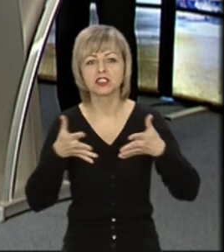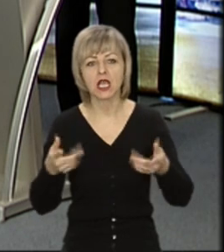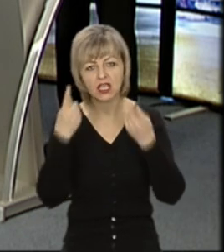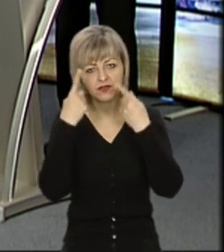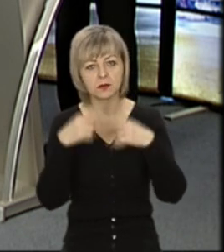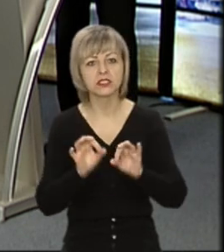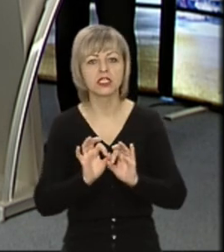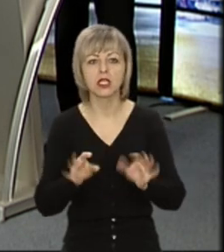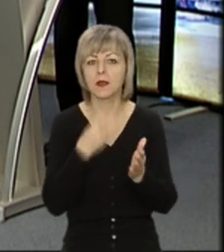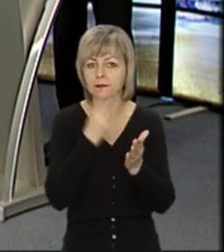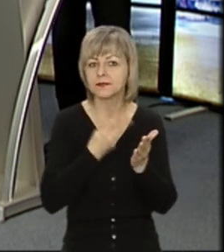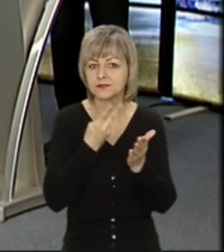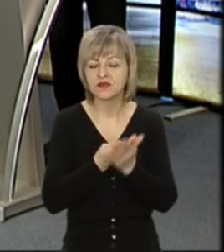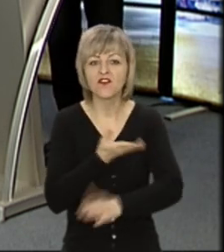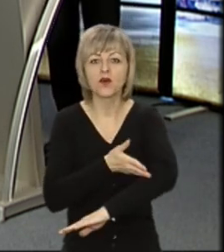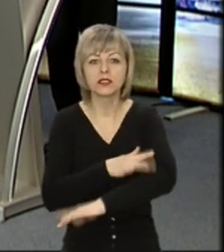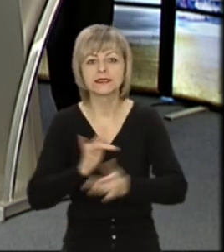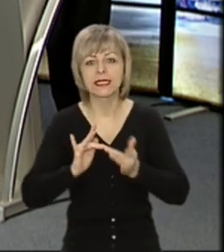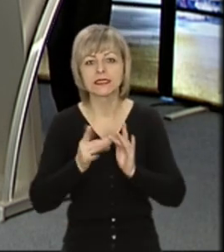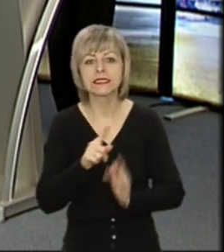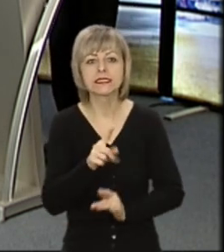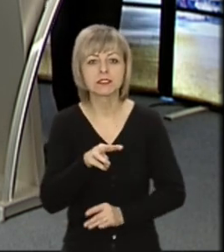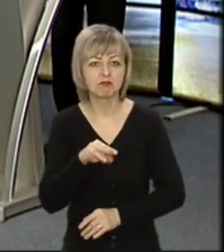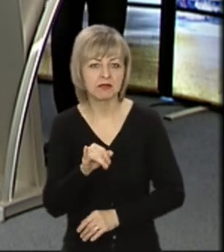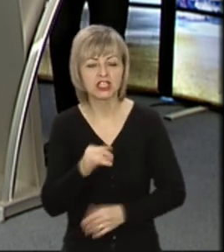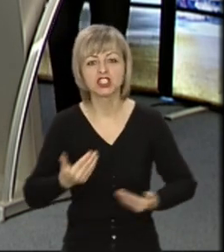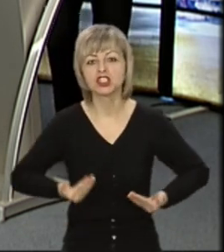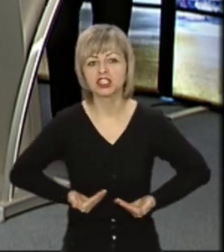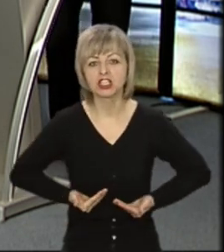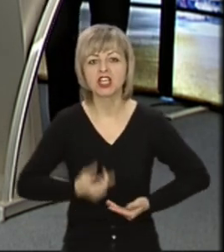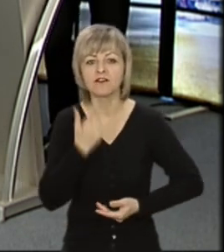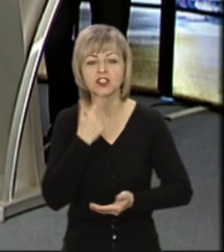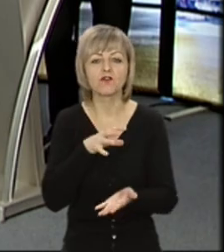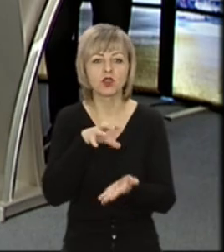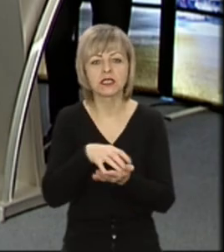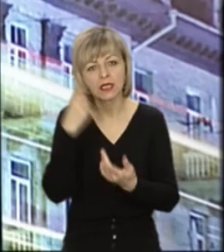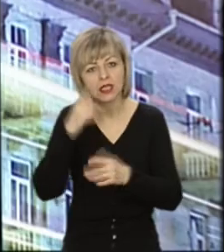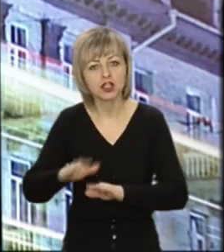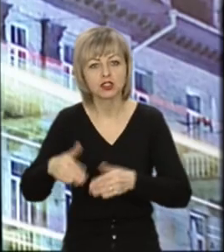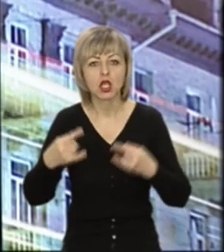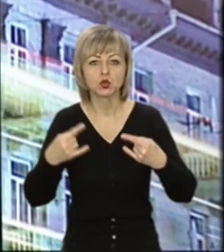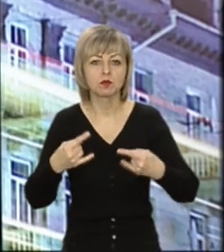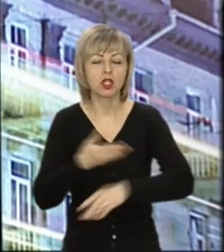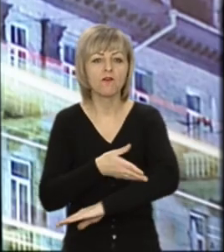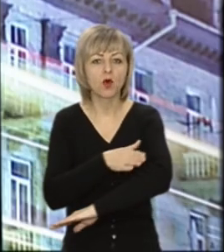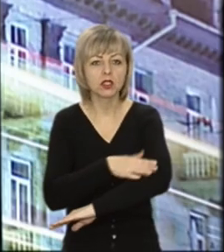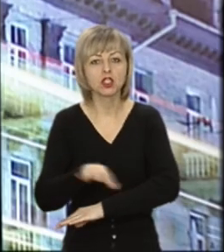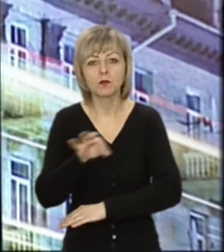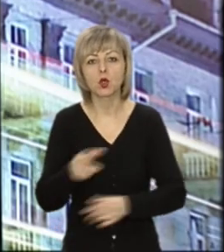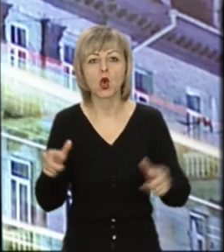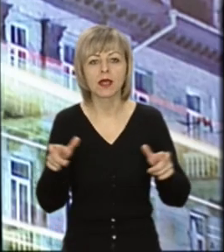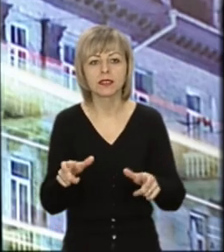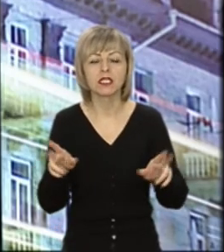інформаційний марафон волинських електронних ЗМІ «Життя у червоній зоні», який ініційований Суспільним Волині. Про